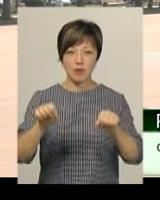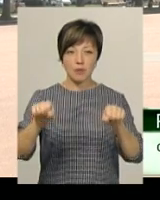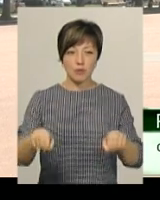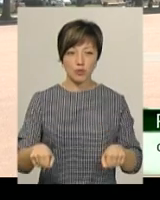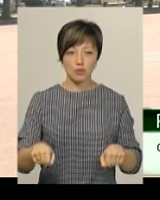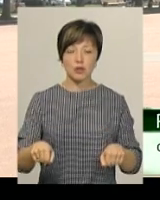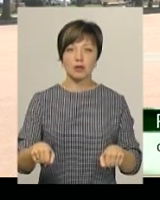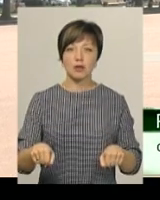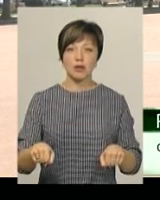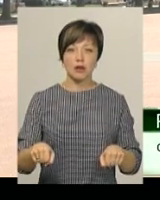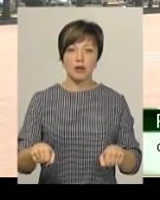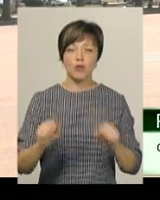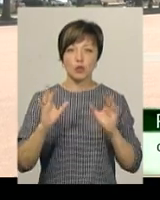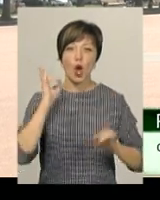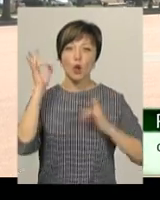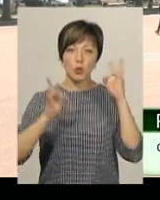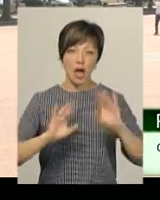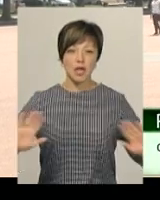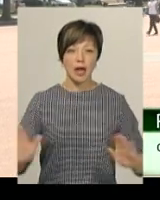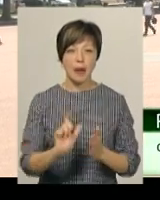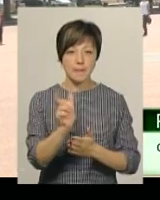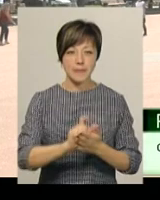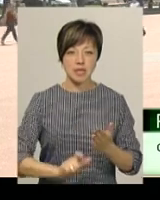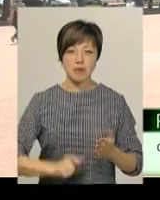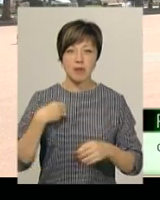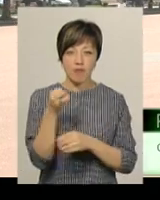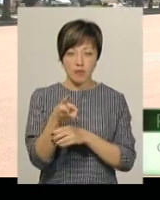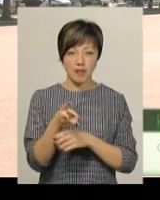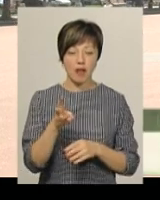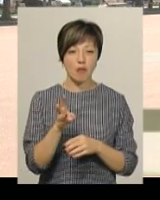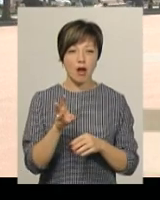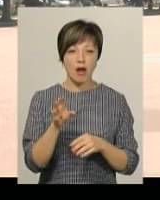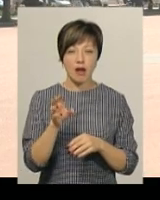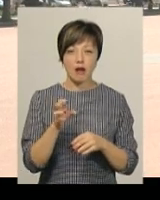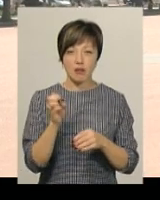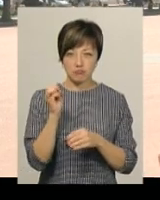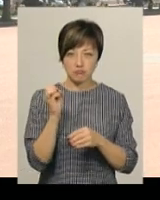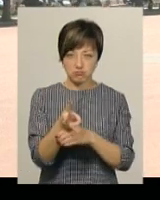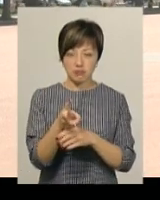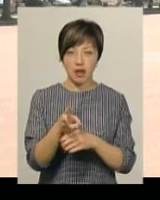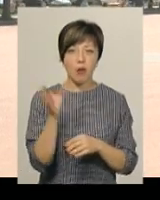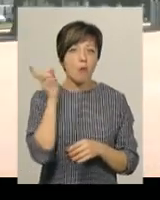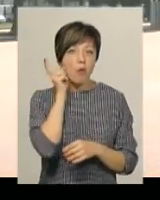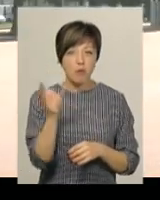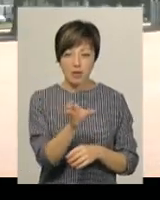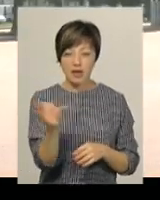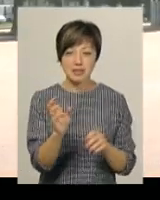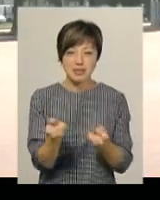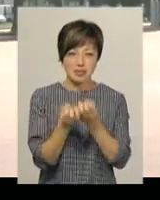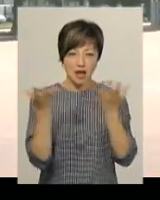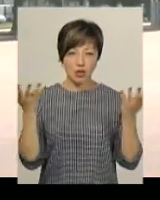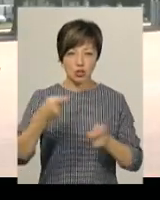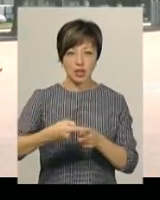буде лунати пісня, і ми вникнемо свої ліхтарики на своїх мобільних телефонах. І це буде такий сяючий хрест. Хрест є